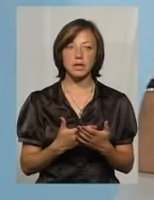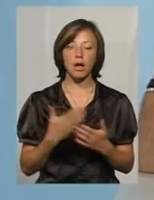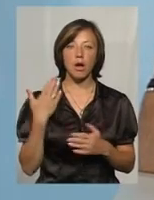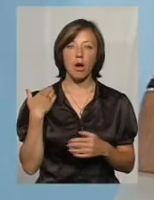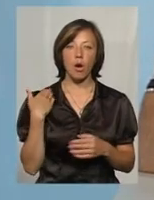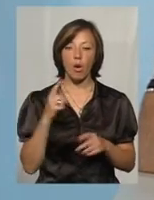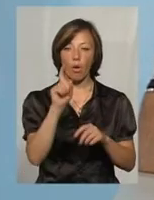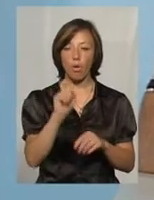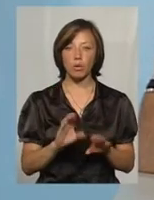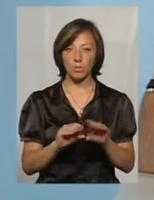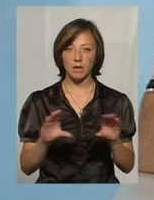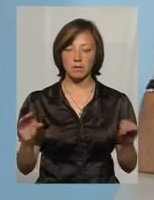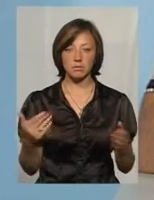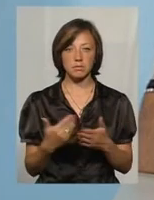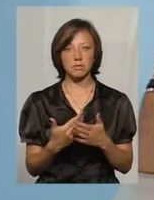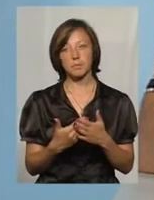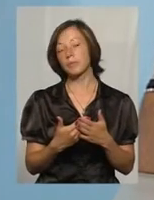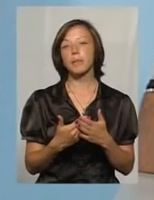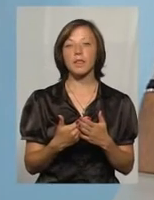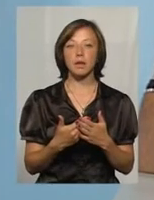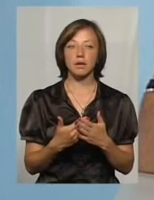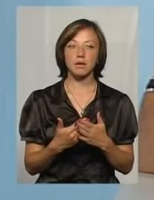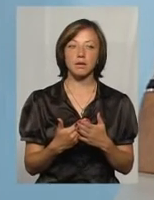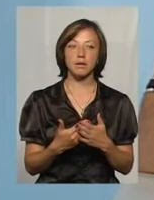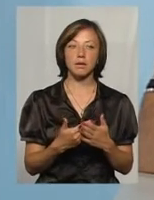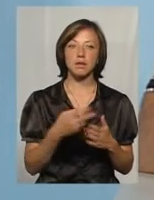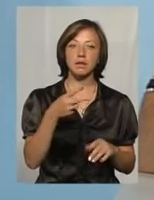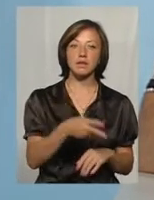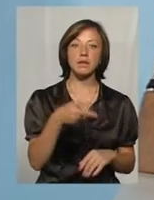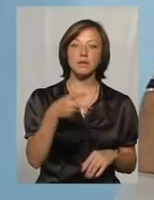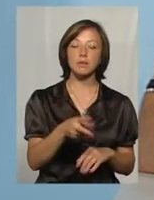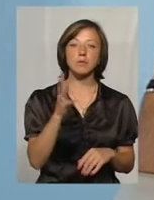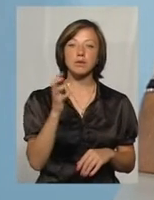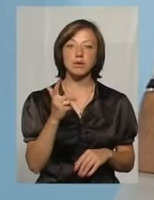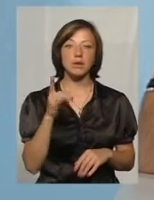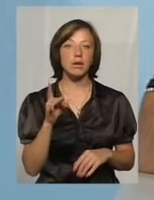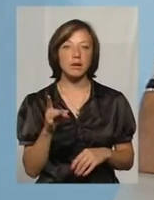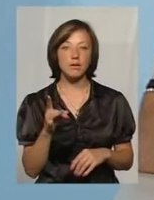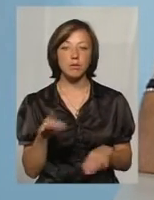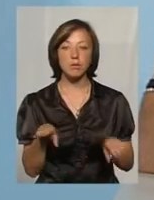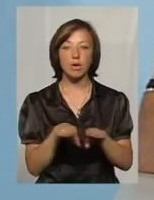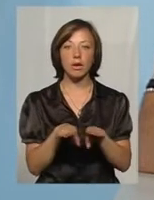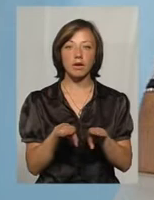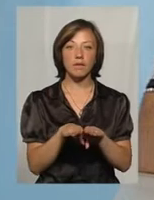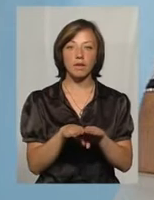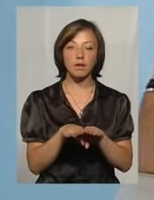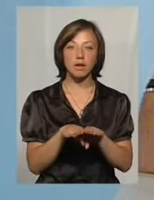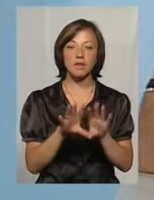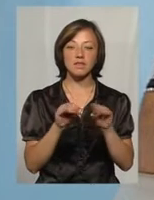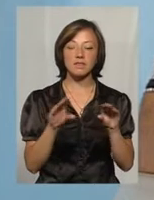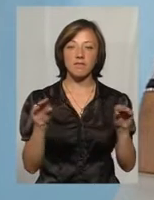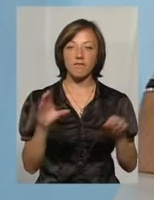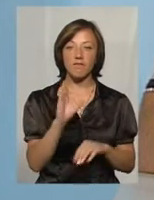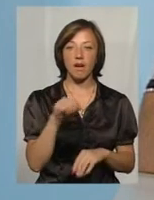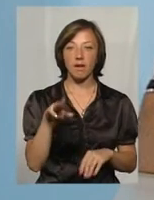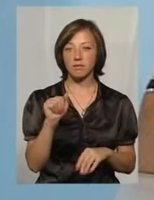ціну має приблизно 2-2,5 тисячі гривень, порівняно з ватним матрасом,